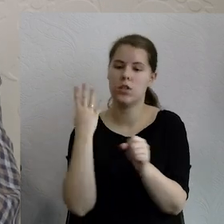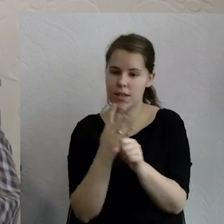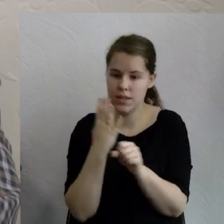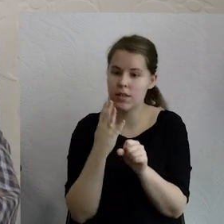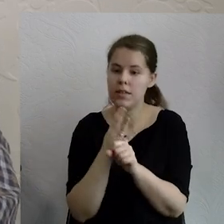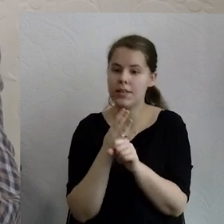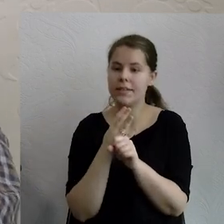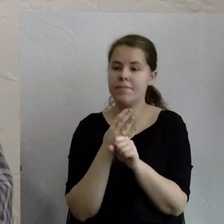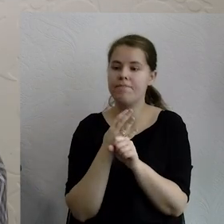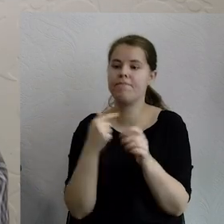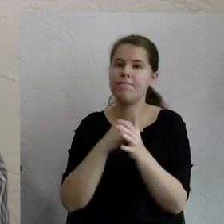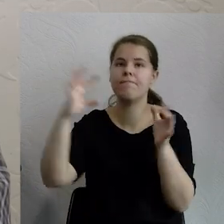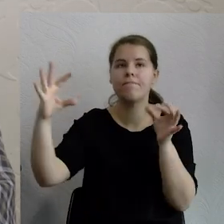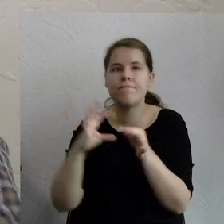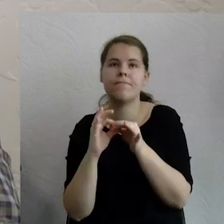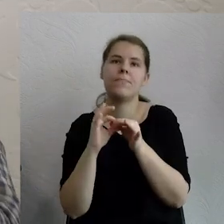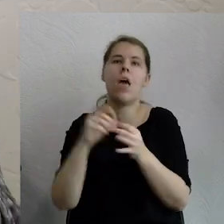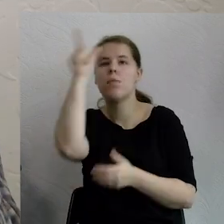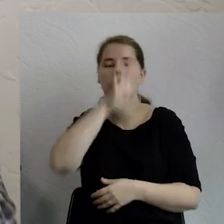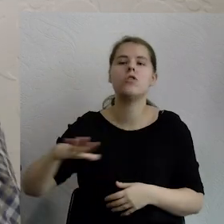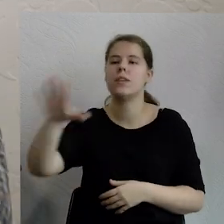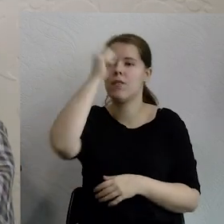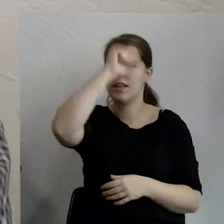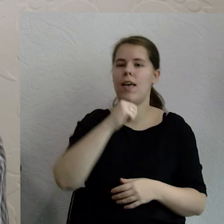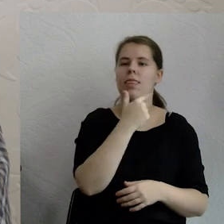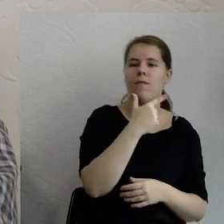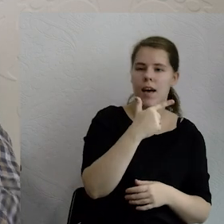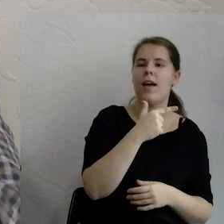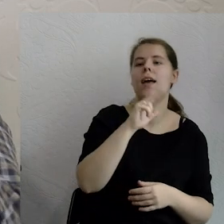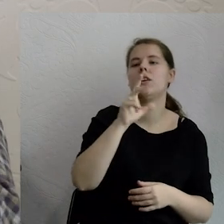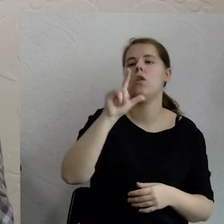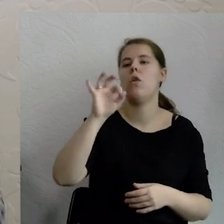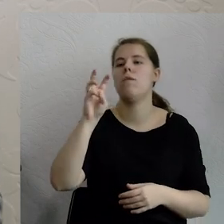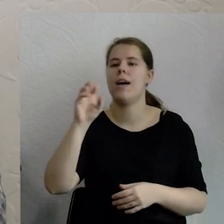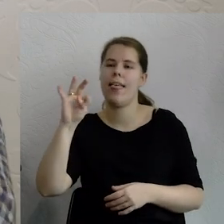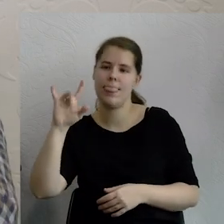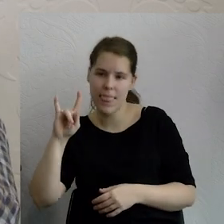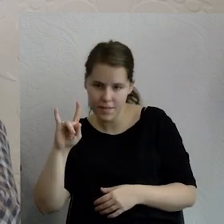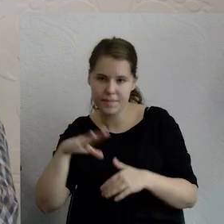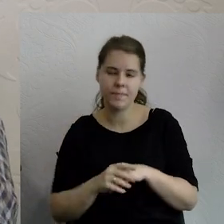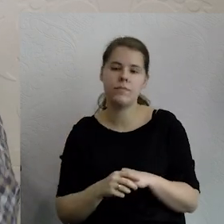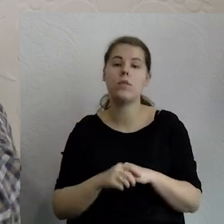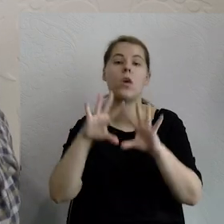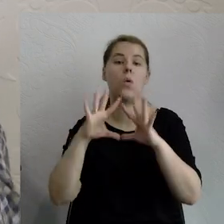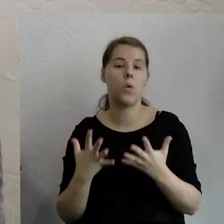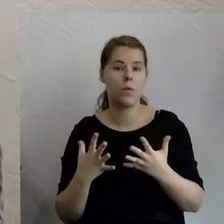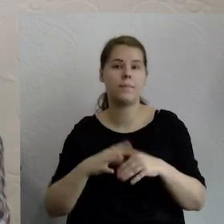społeczeństwa dwóch kilowatów, tak, to jest taka, czyli